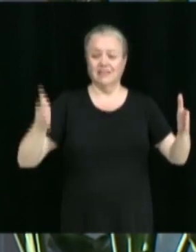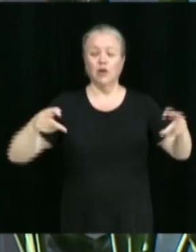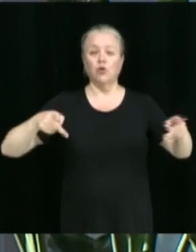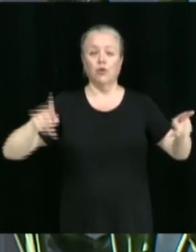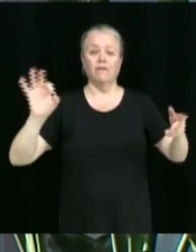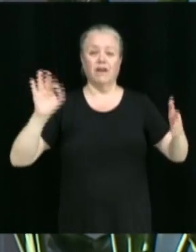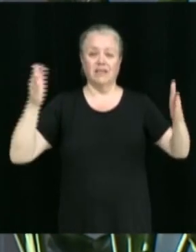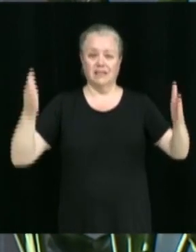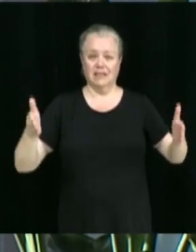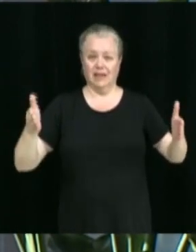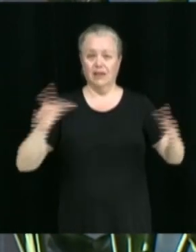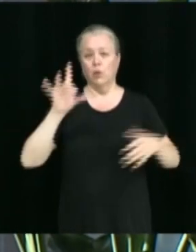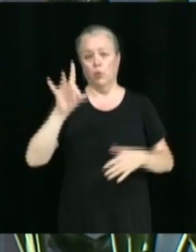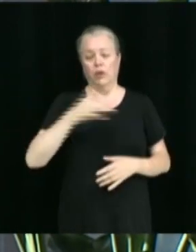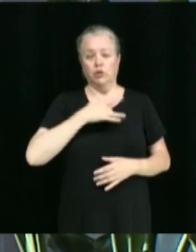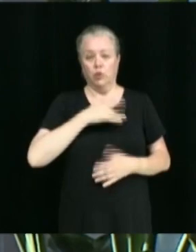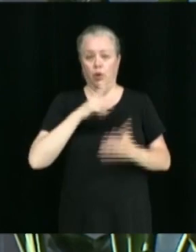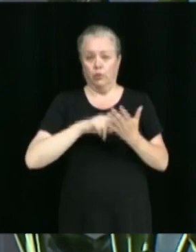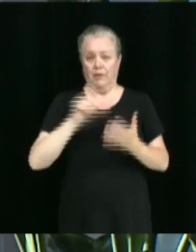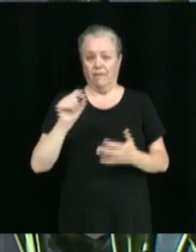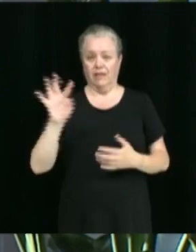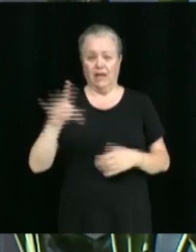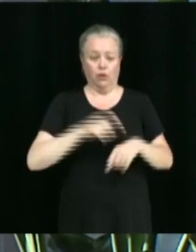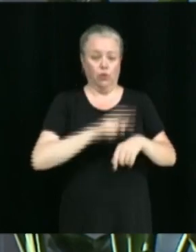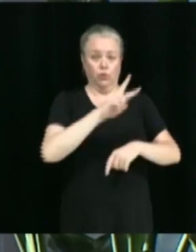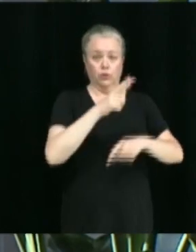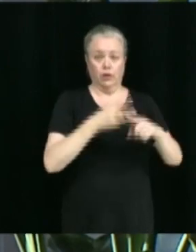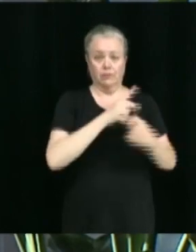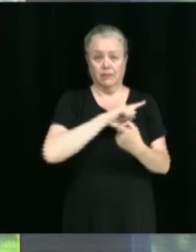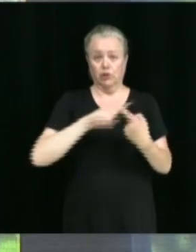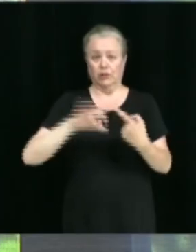de 14 h 30 à 18 h pour la tenue de l'événement.